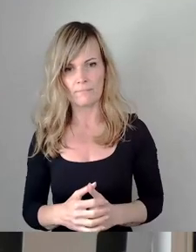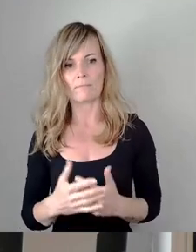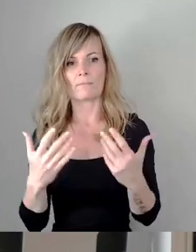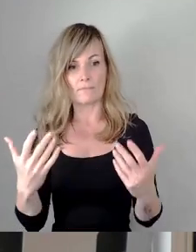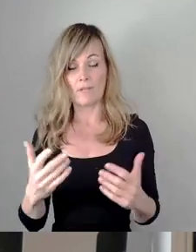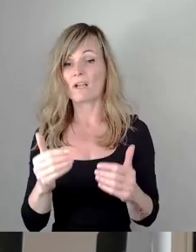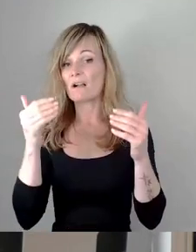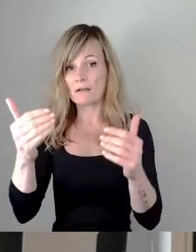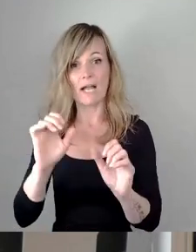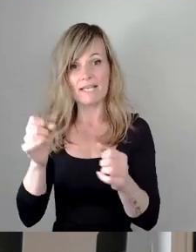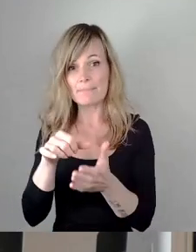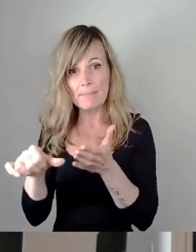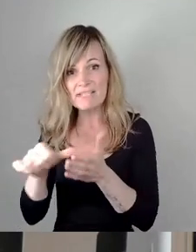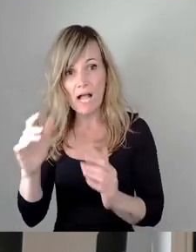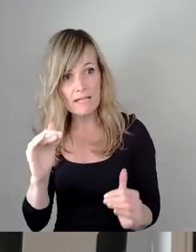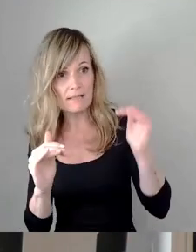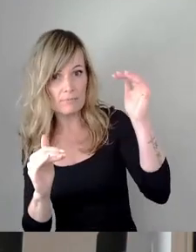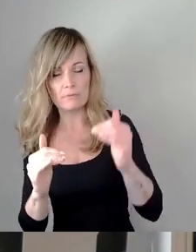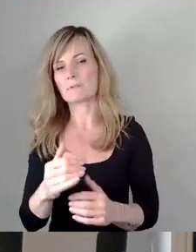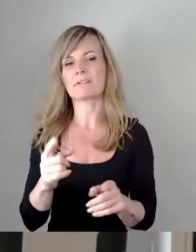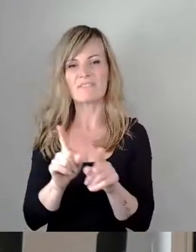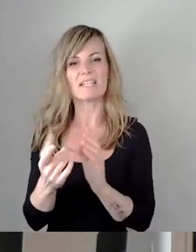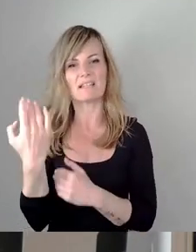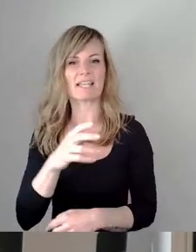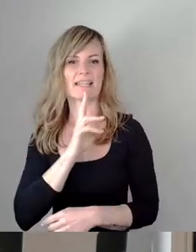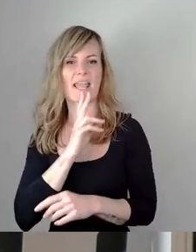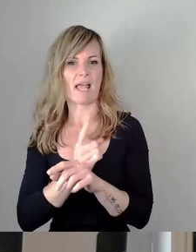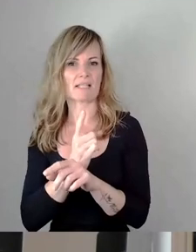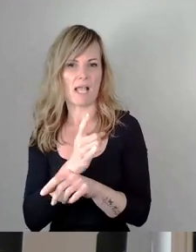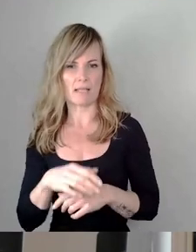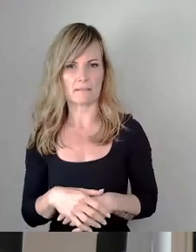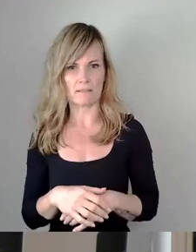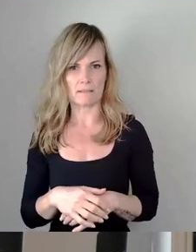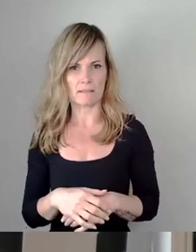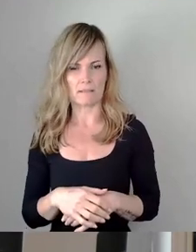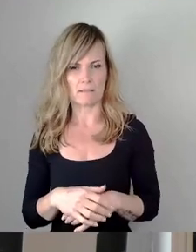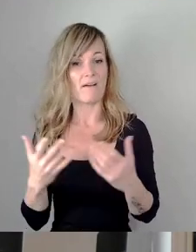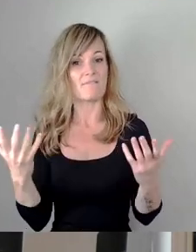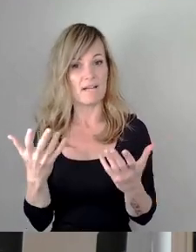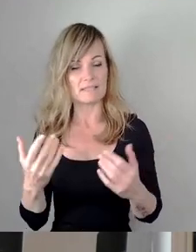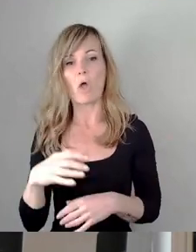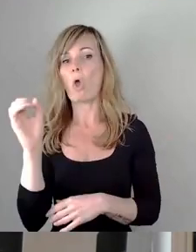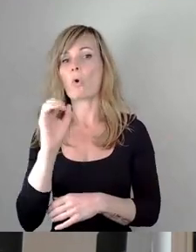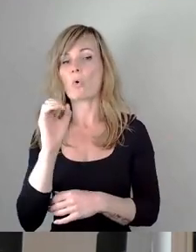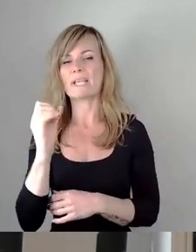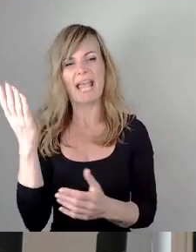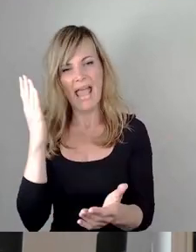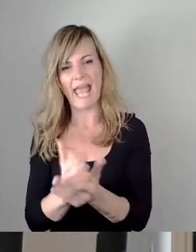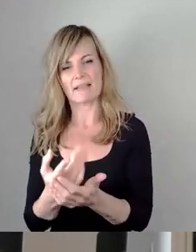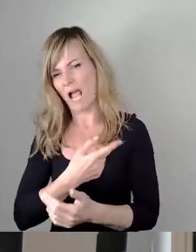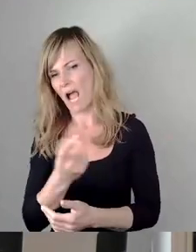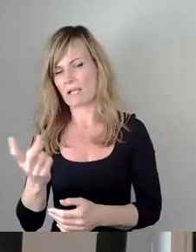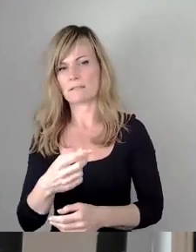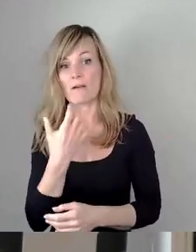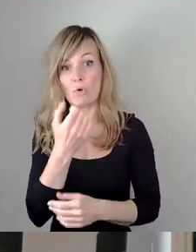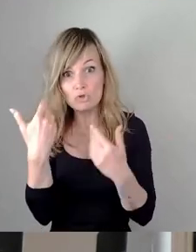das erreichen, was wir in der DDR erreicht haben, nämlich ein Ende von jeder Ökologie. Und wer das möchte, der muss solches